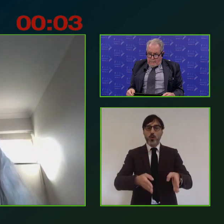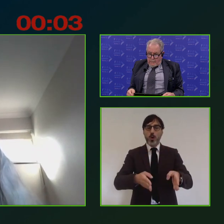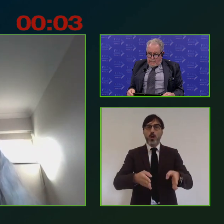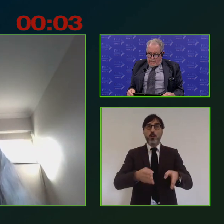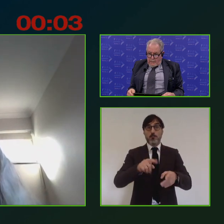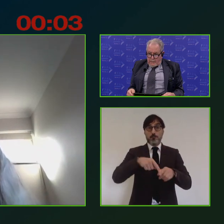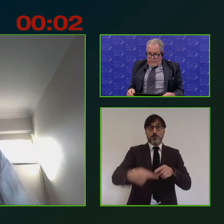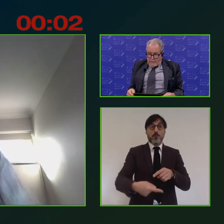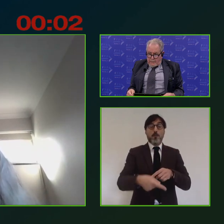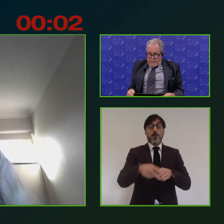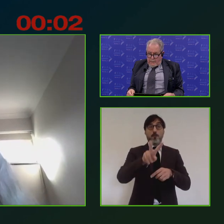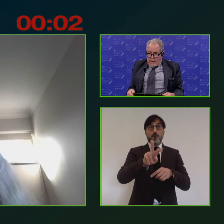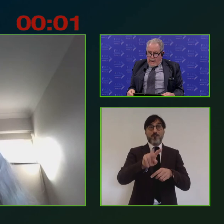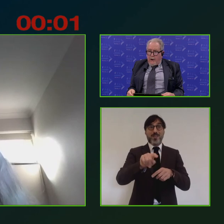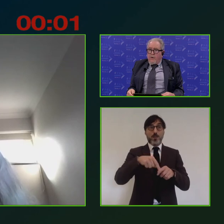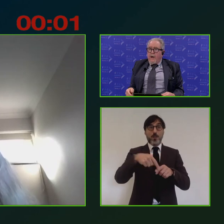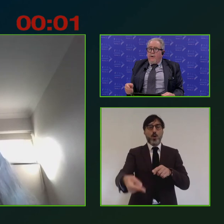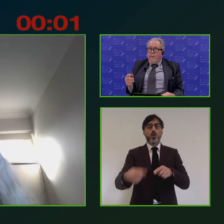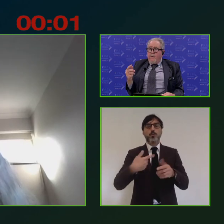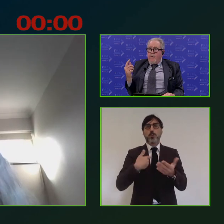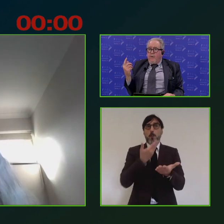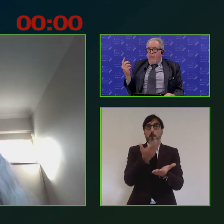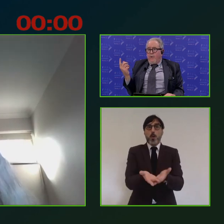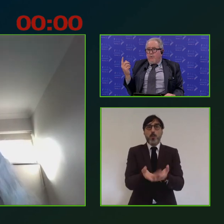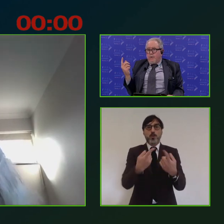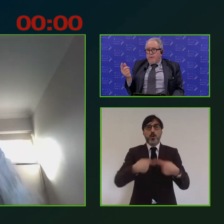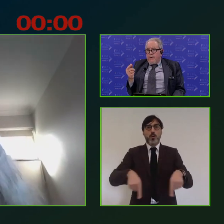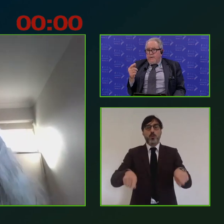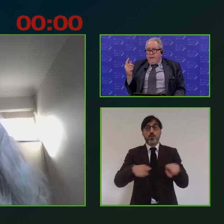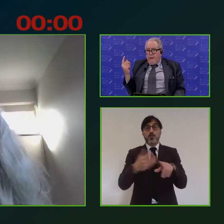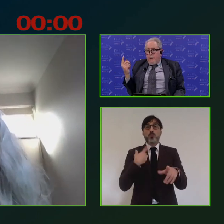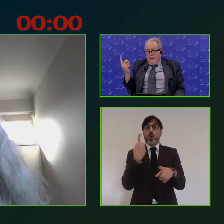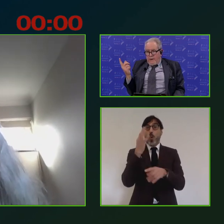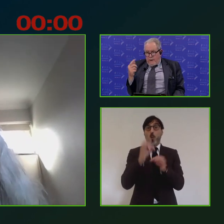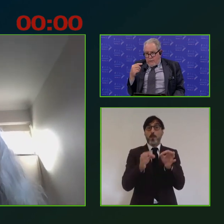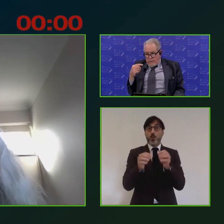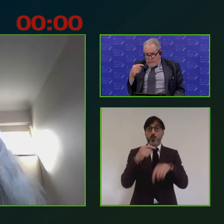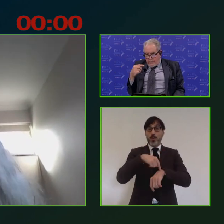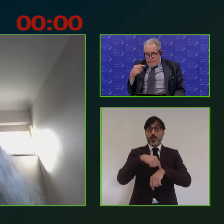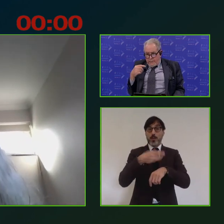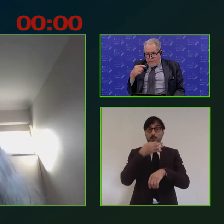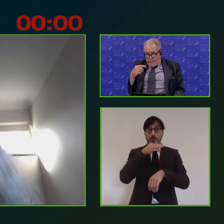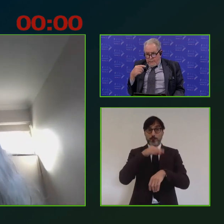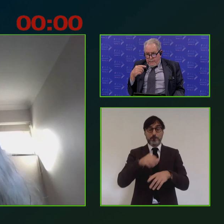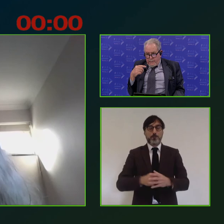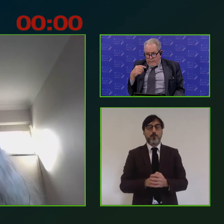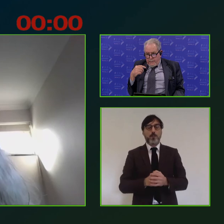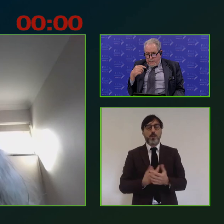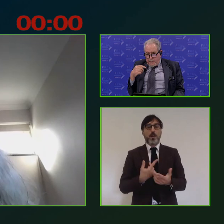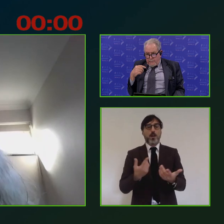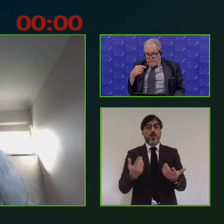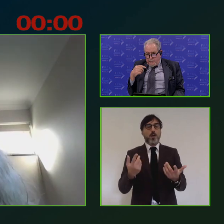che sono stati proposti dalla commissione ancora un minuto dottoressa sì sì arrivo